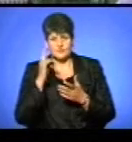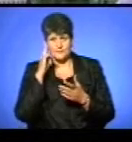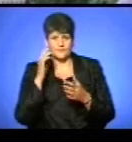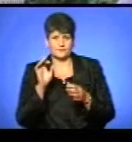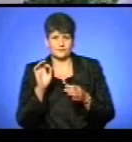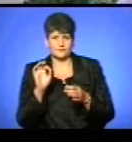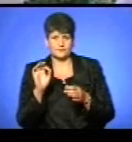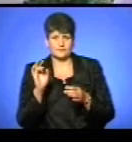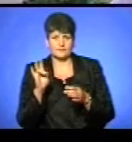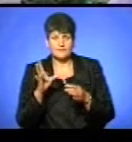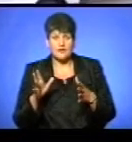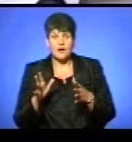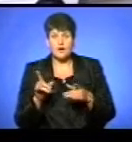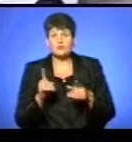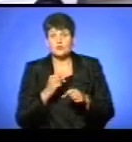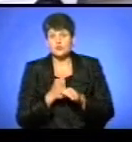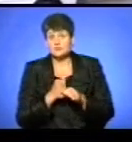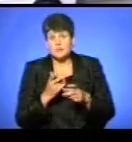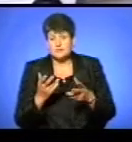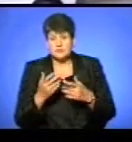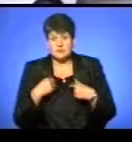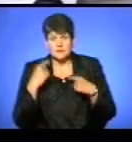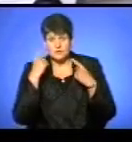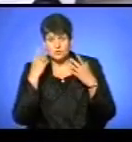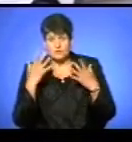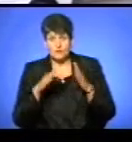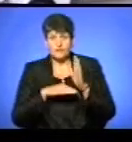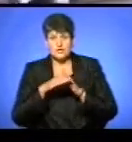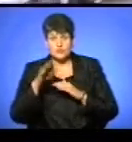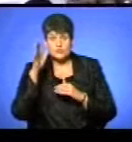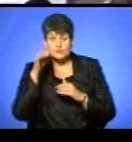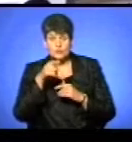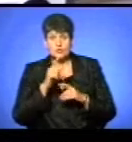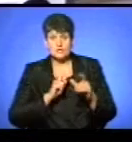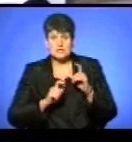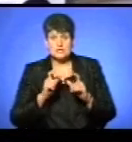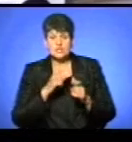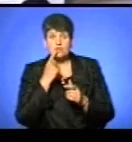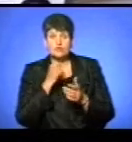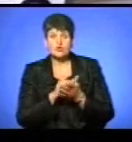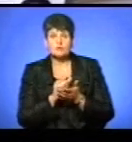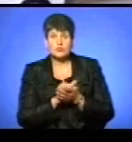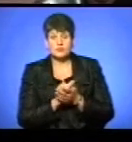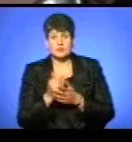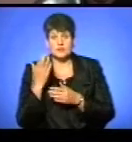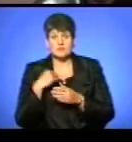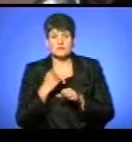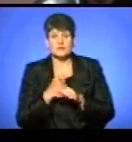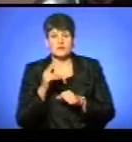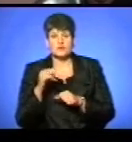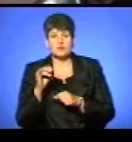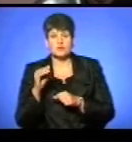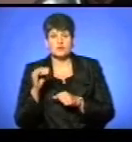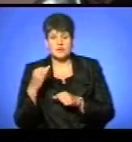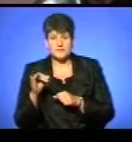може щось таке зробити. Він, до речі, з вищої освіти, в нього, по-моєму, інститут з червоним дипломом. Він діджеєм працював. За умисне